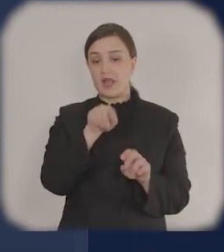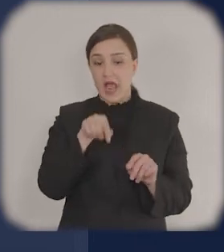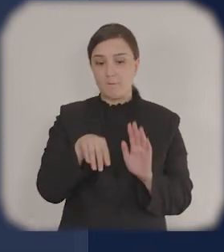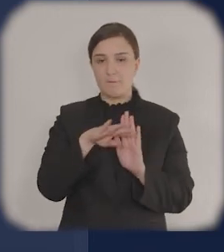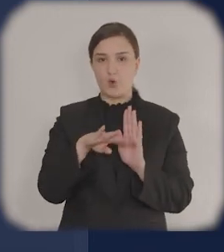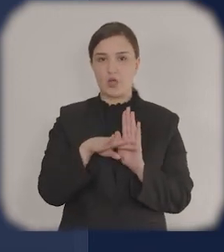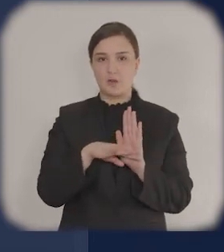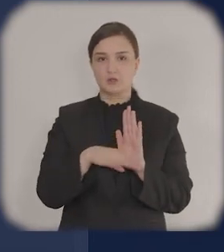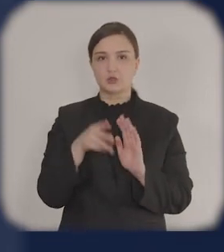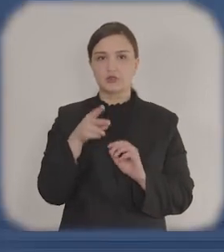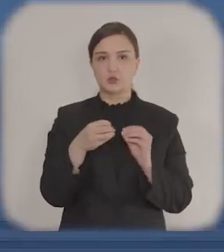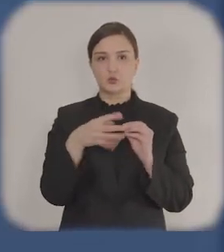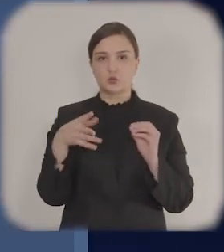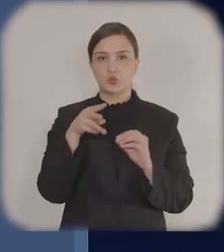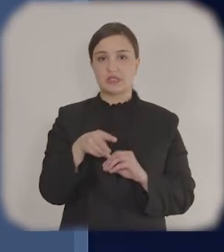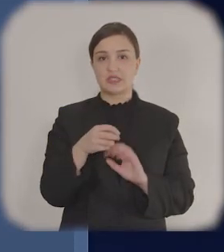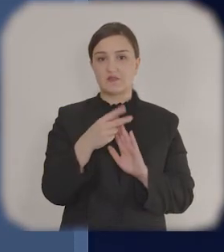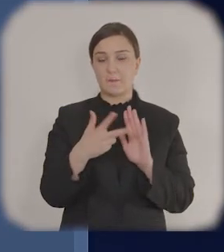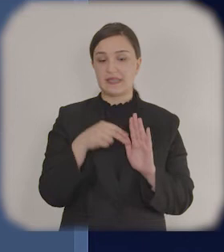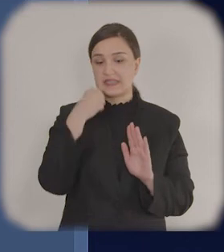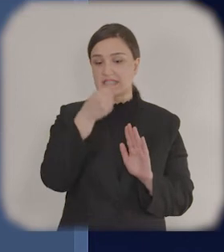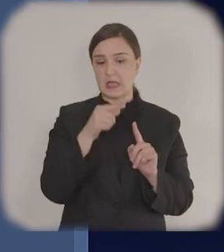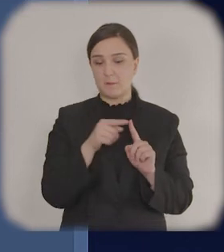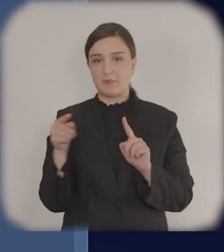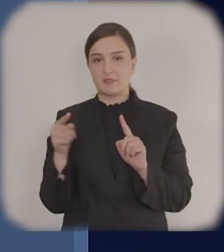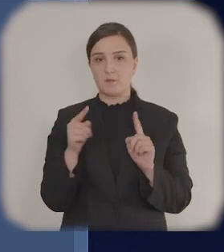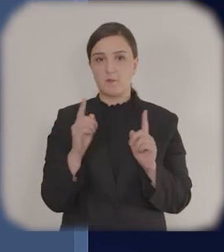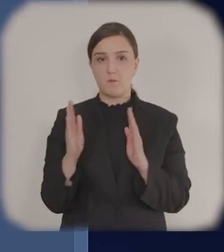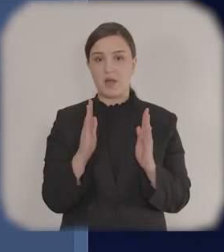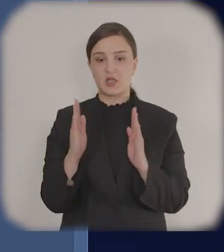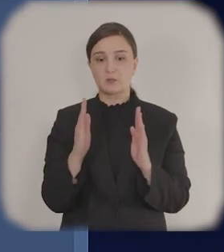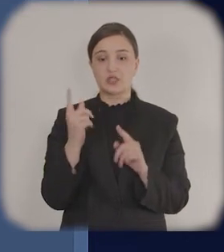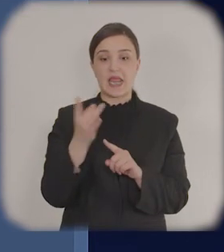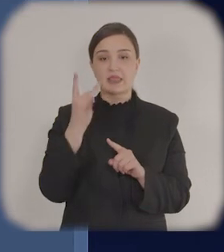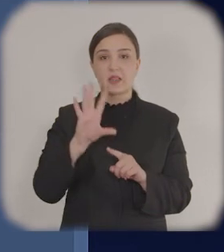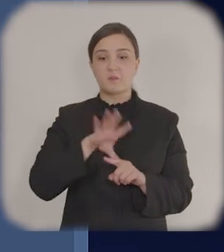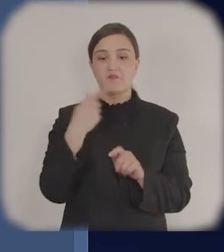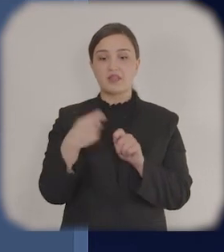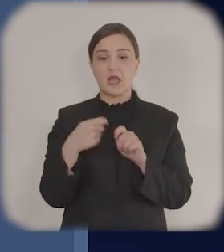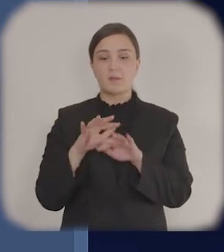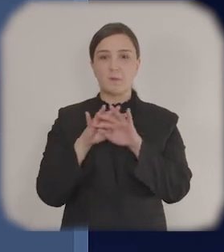Beləliklə, ötən ilin müsabiqələrində qrant almış beneficiarlar proqramda iştirak edə bilməzlər.